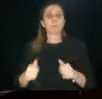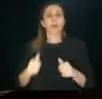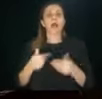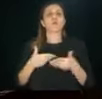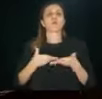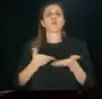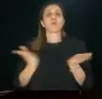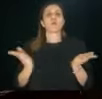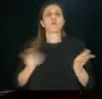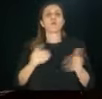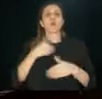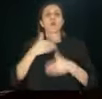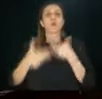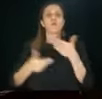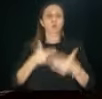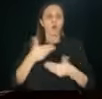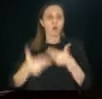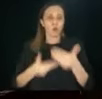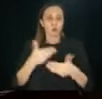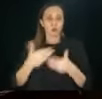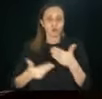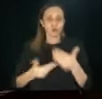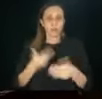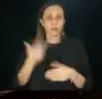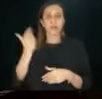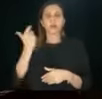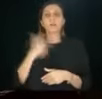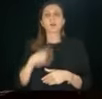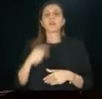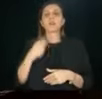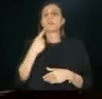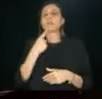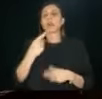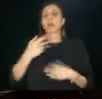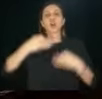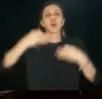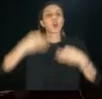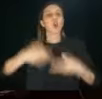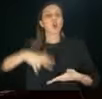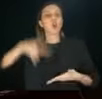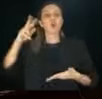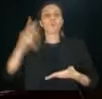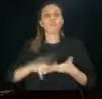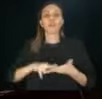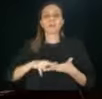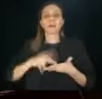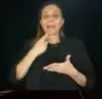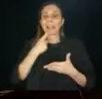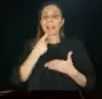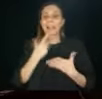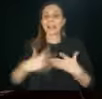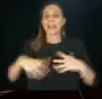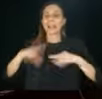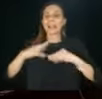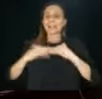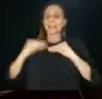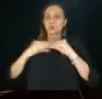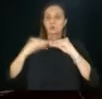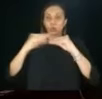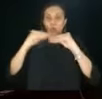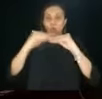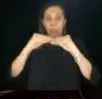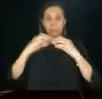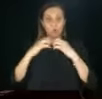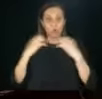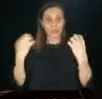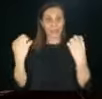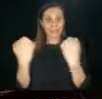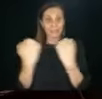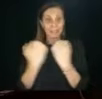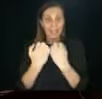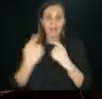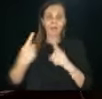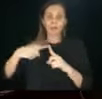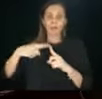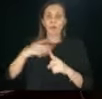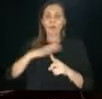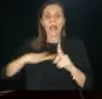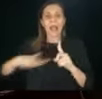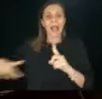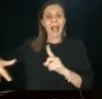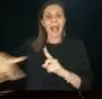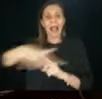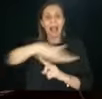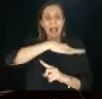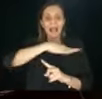per determinare la ristrutturazione e la riqualificazione dello stadio di tutta l'area